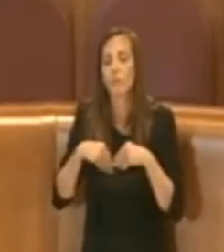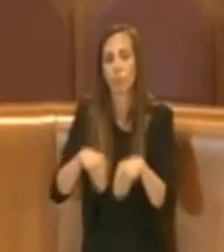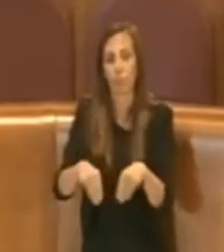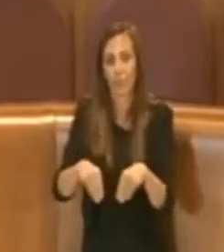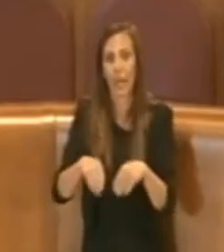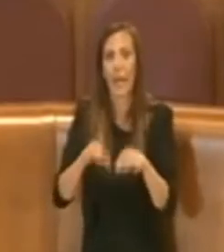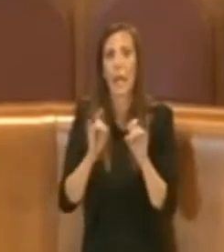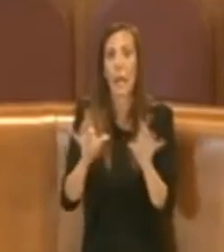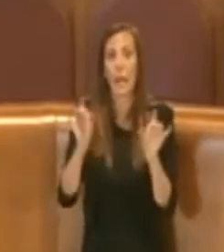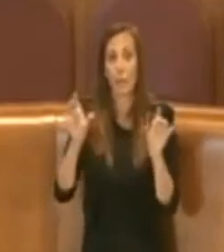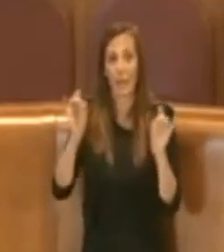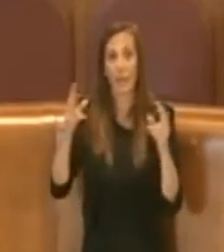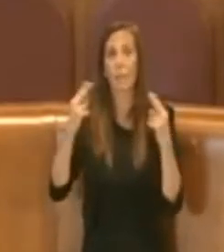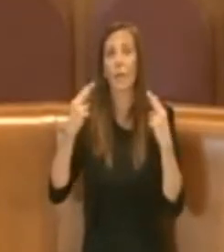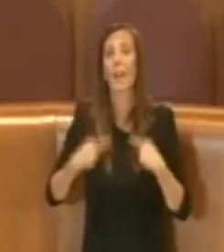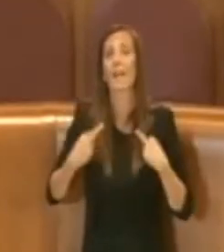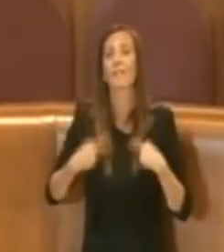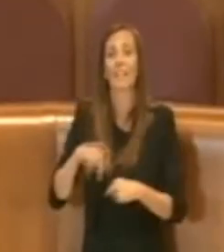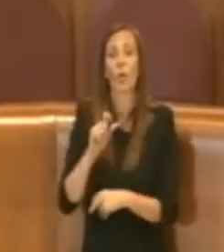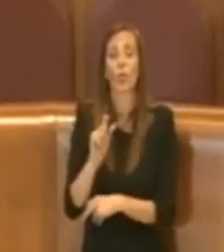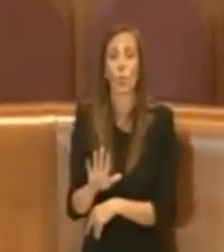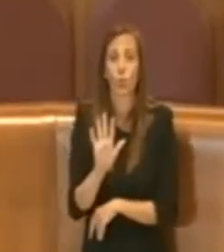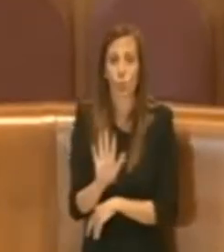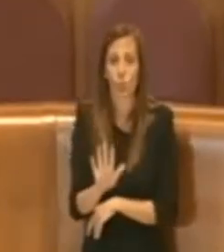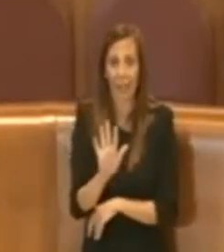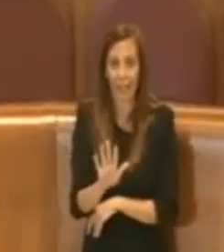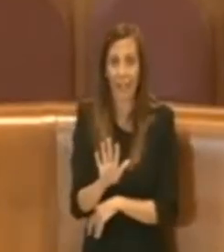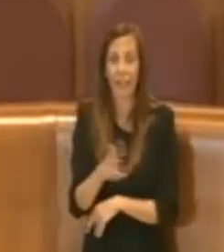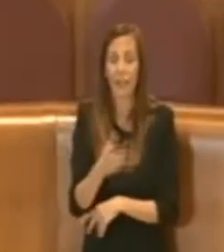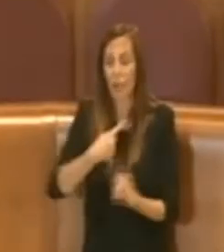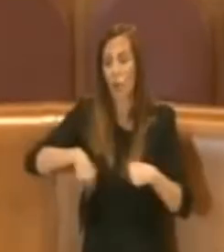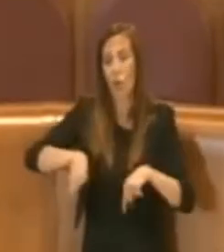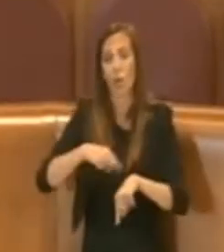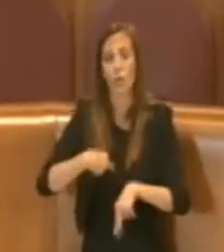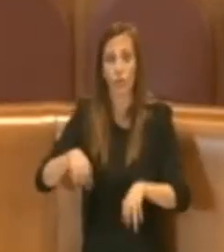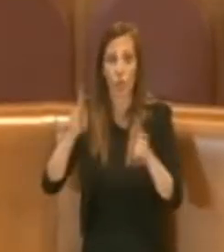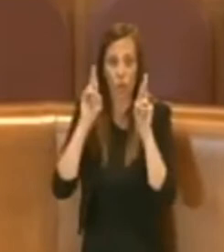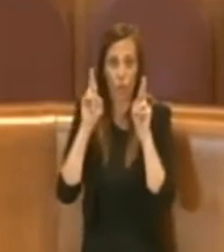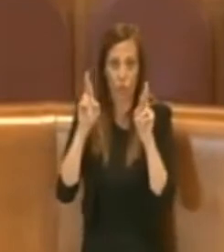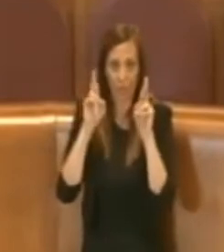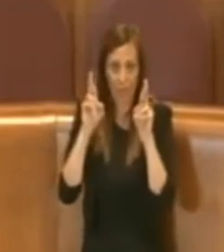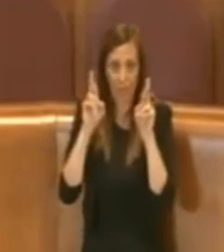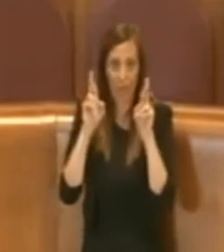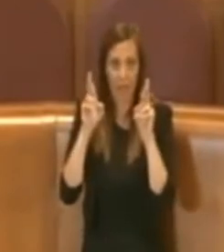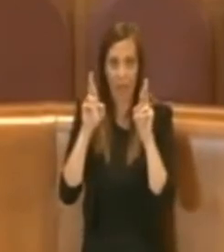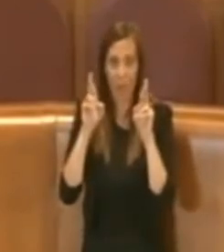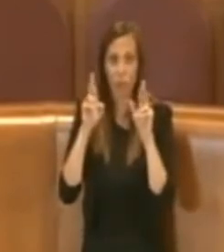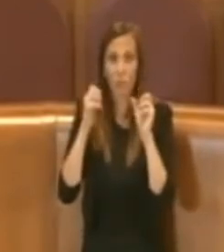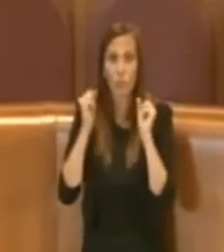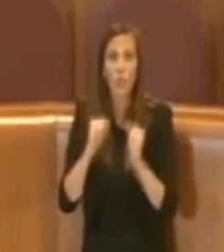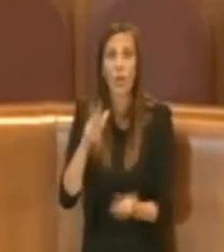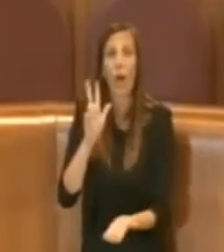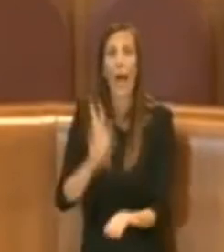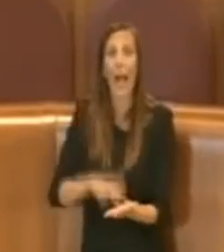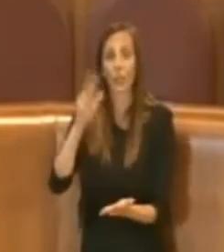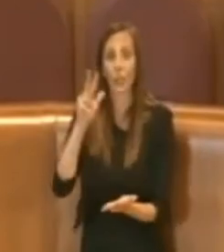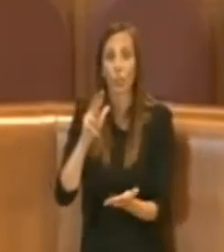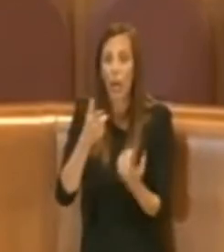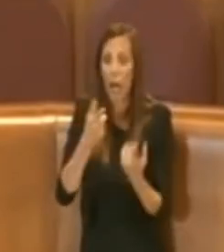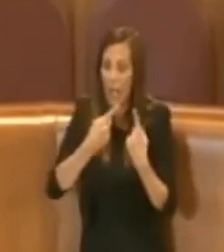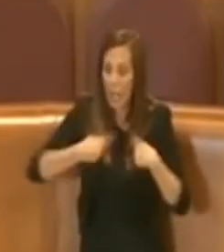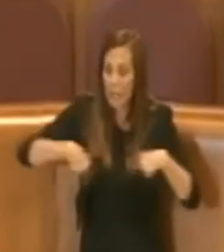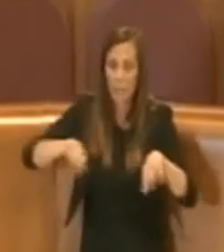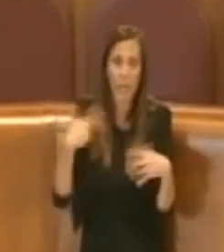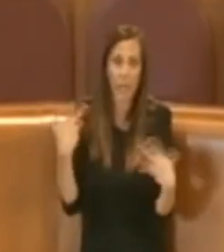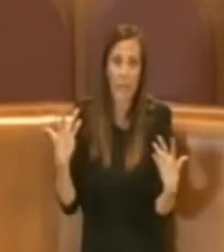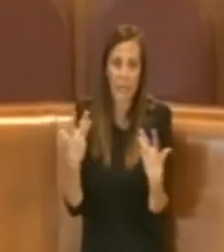eh e liberamente alla vita culturale eh e ci auguriamo insomma di poterlo farlo poterlo attuare anche con tutta l'assemblea